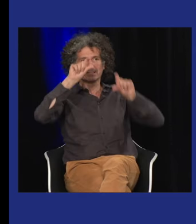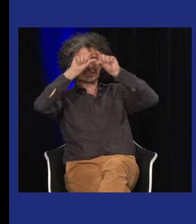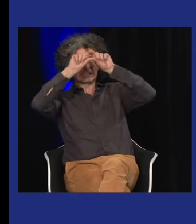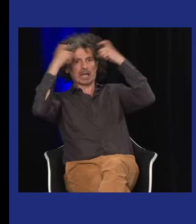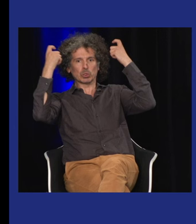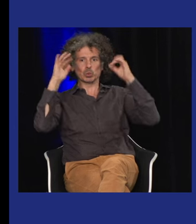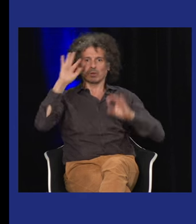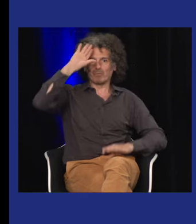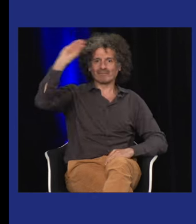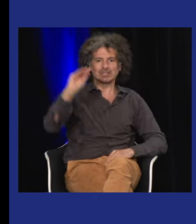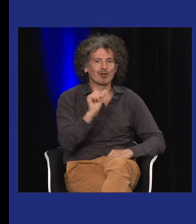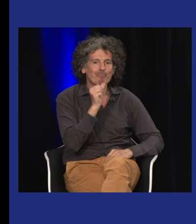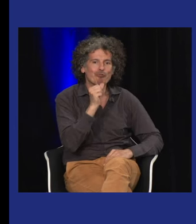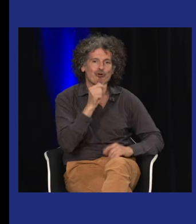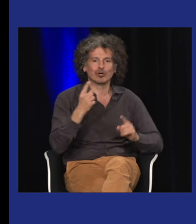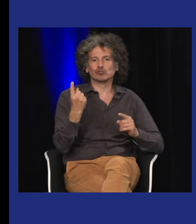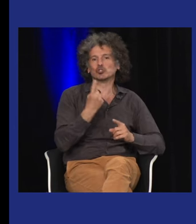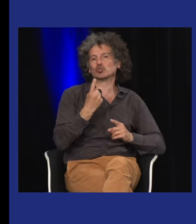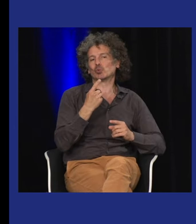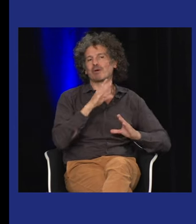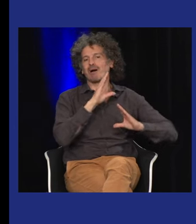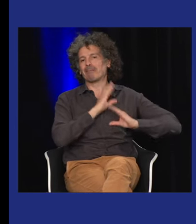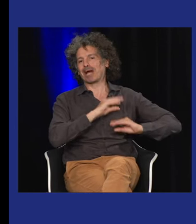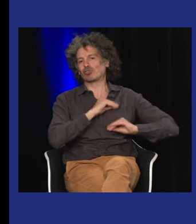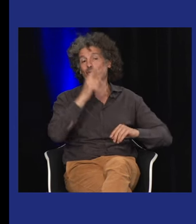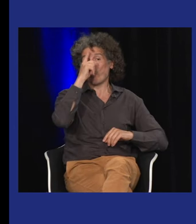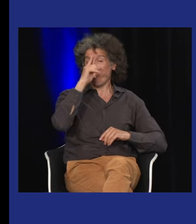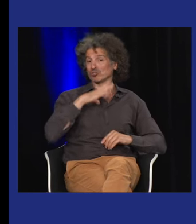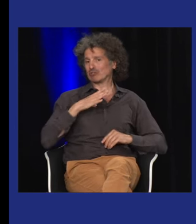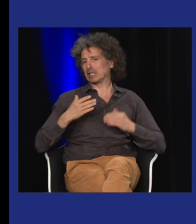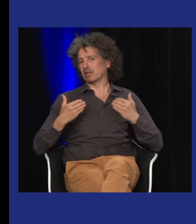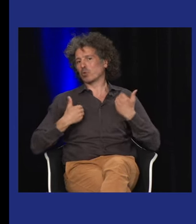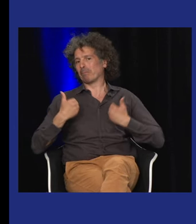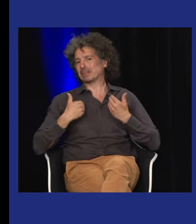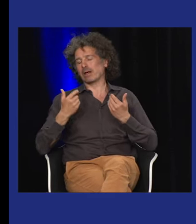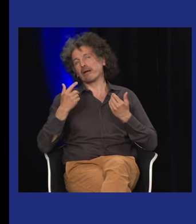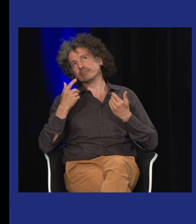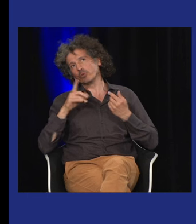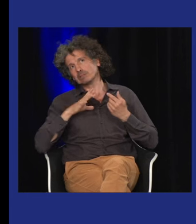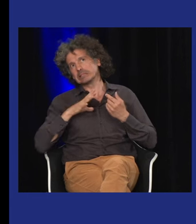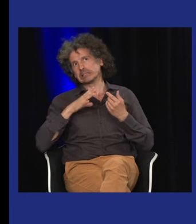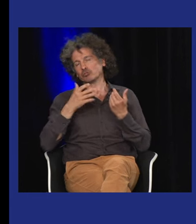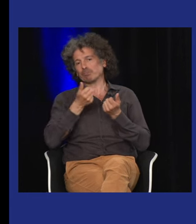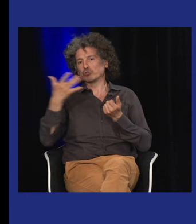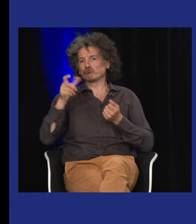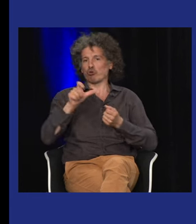avant IVT il faut savoir que les personnes n'avaient pas forcément de statut professionnel c'était des amateurs